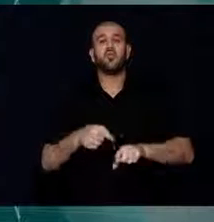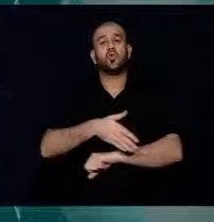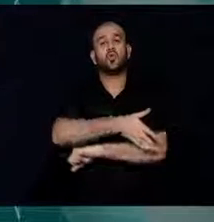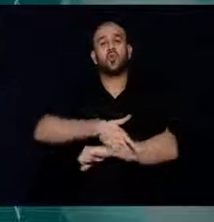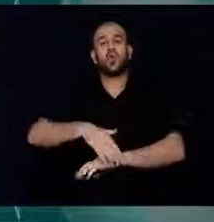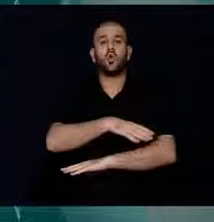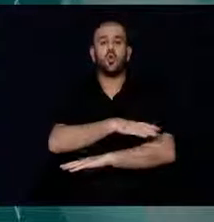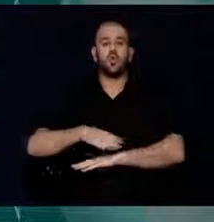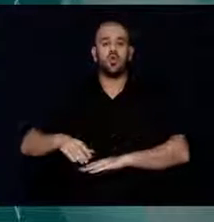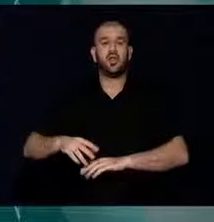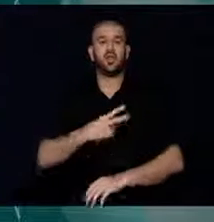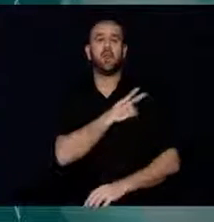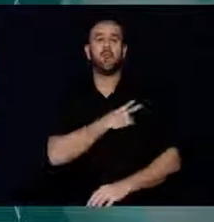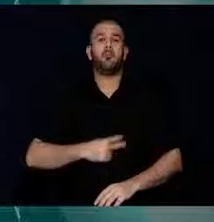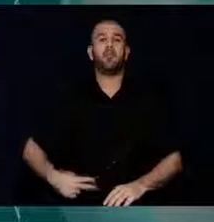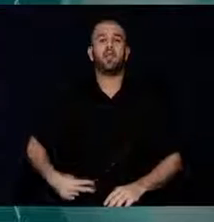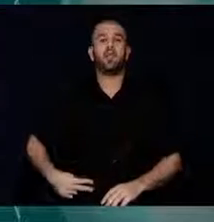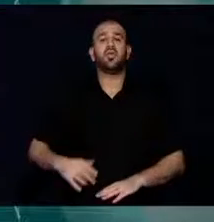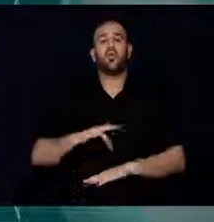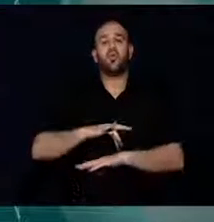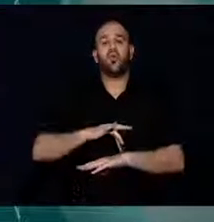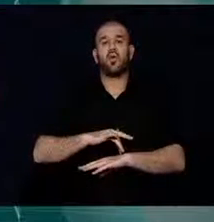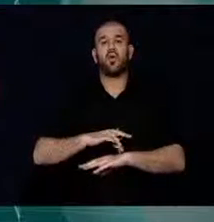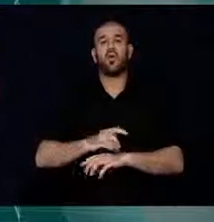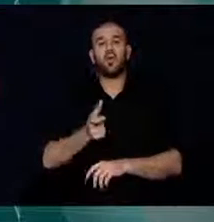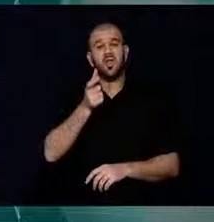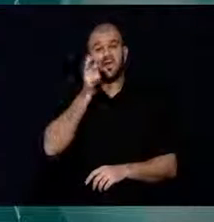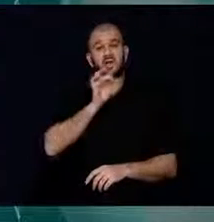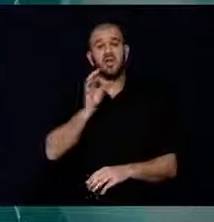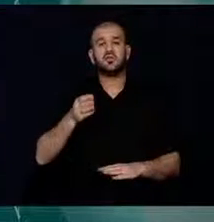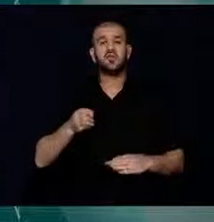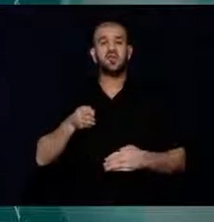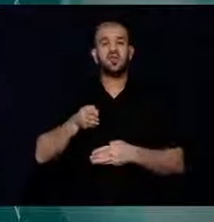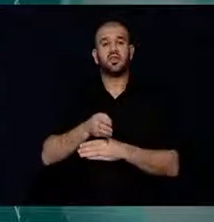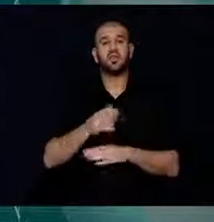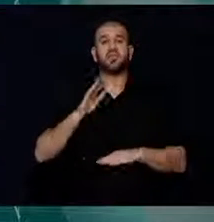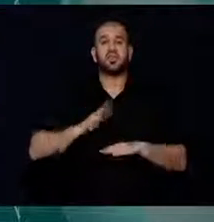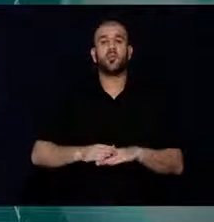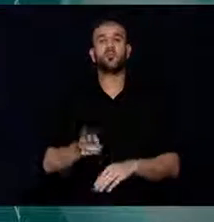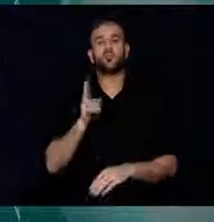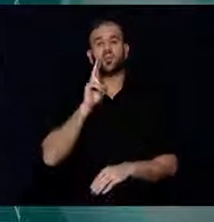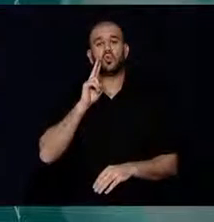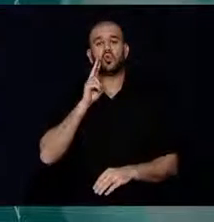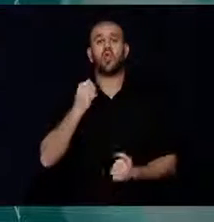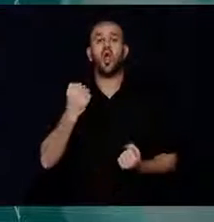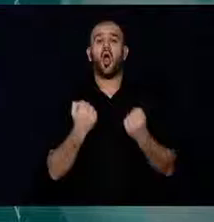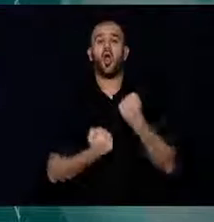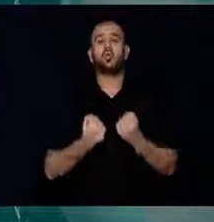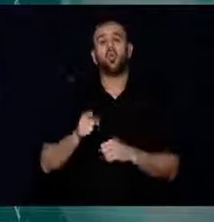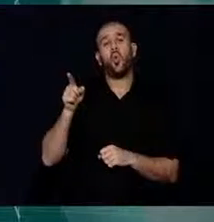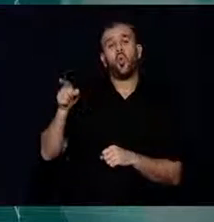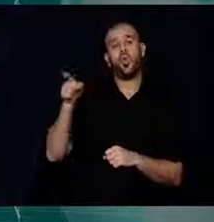belediye bulvarına dikkatsizce giriş yapması sonucunda aracın